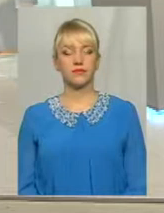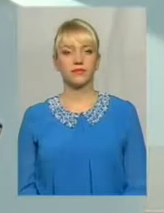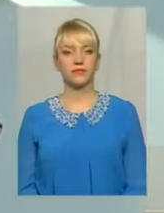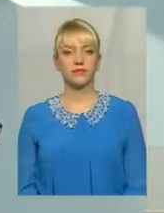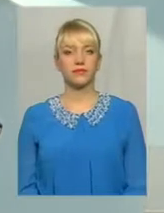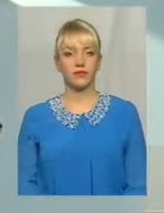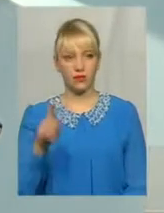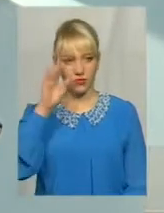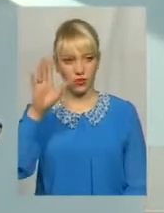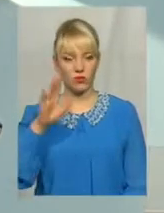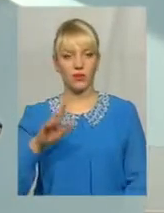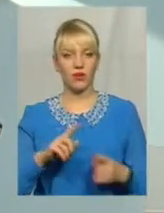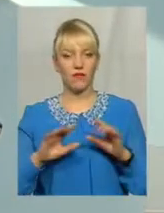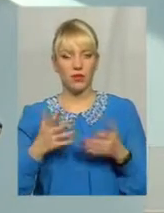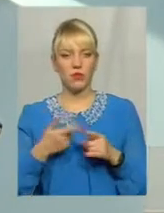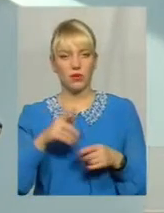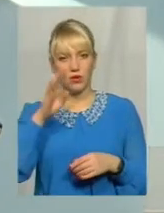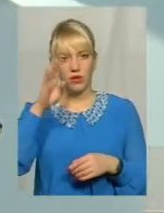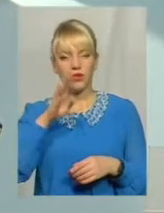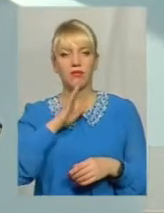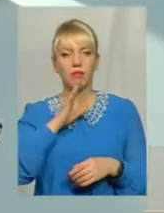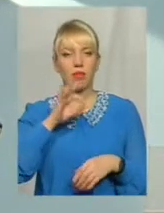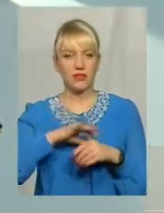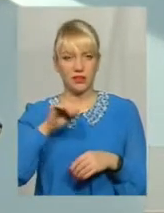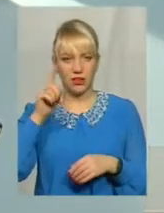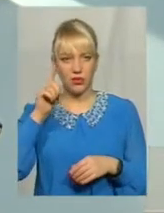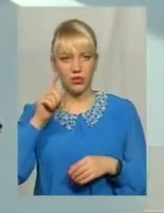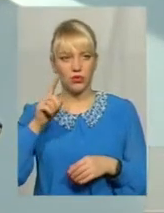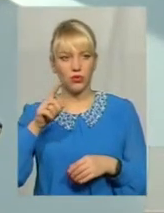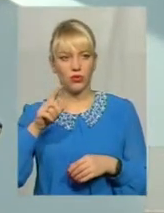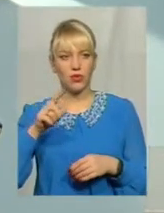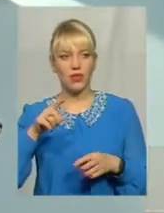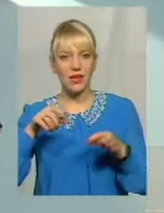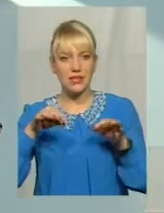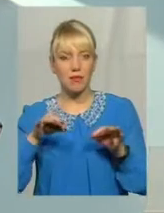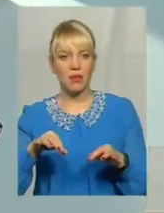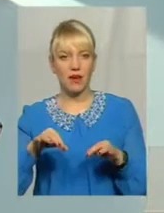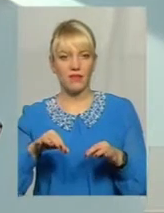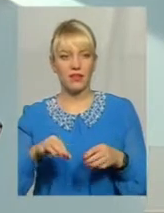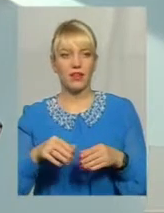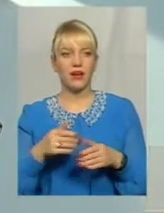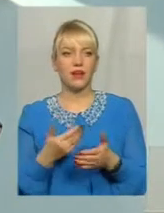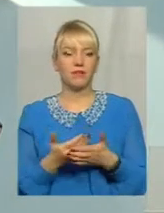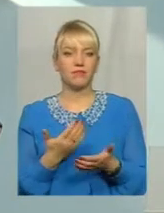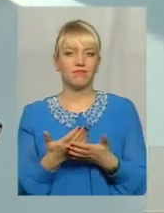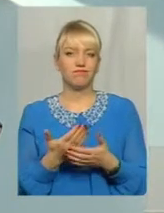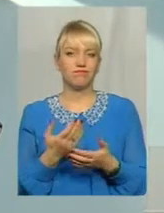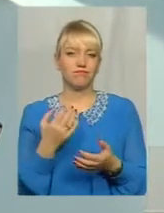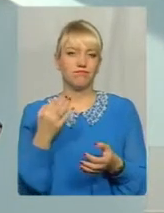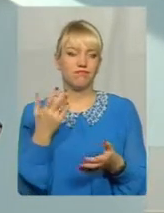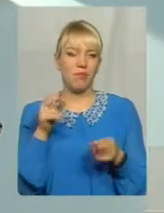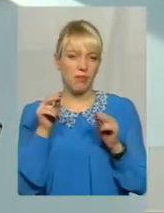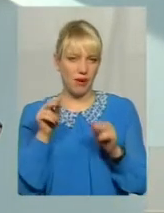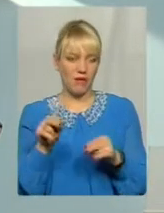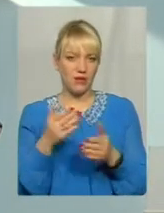Відомий випадок з цією пацієнткою Насправді Правда в цій історії Біля 10%